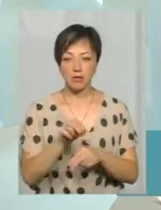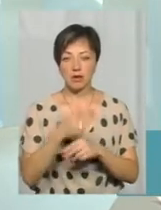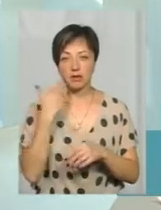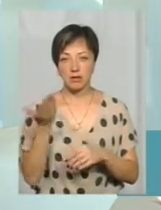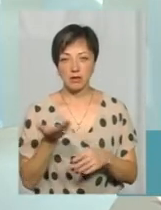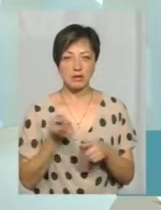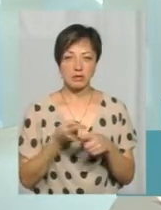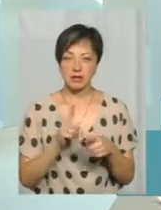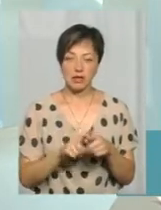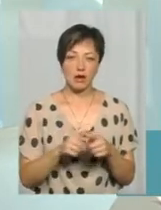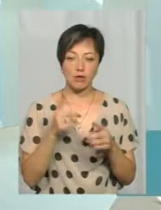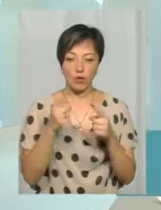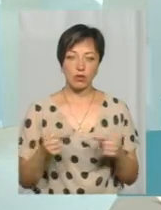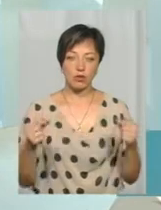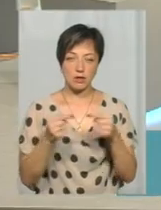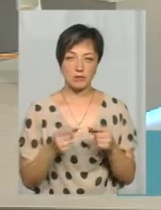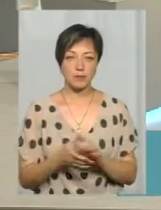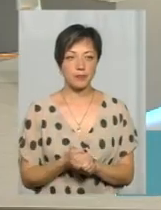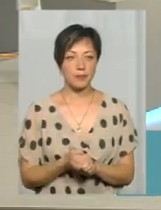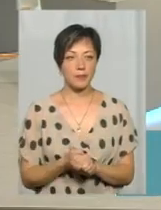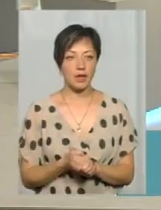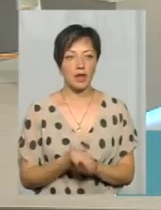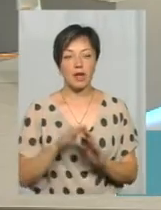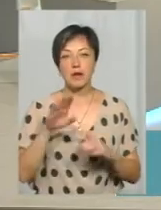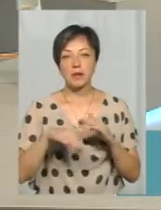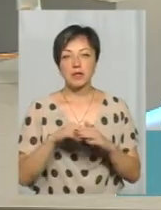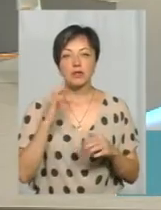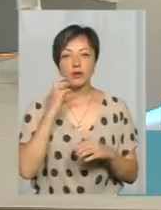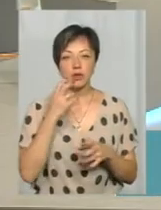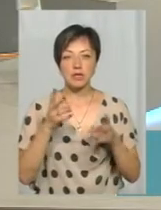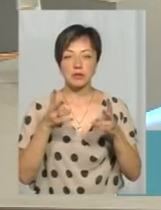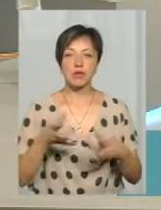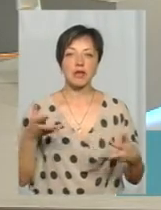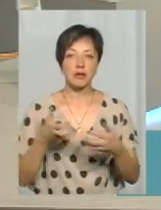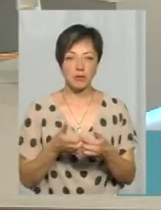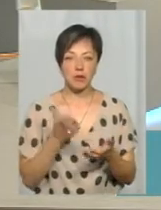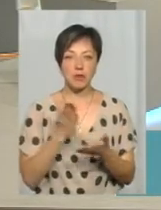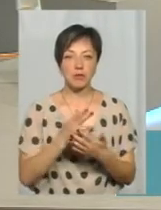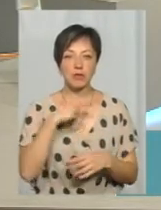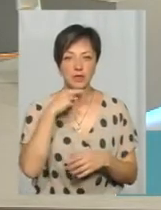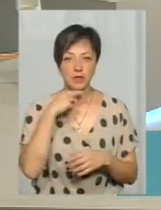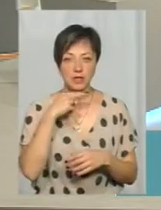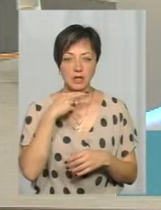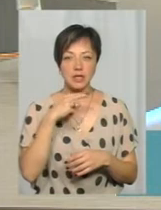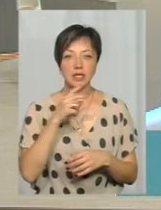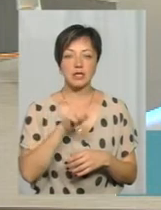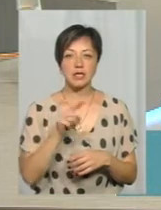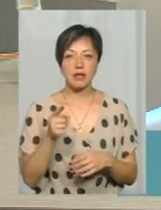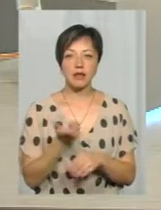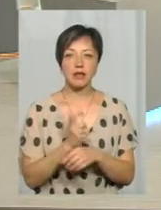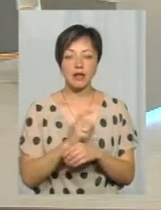лекції. Це однозначно так. Ну, я б сказала, що під серйозними ДТП, скоріш за все, ми маємо на увазі ті, нас